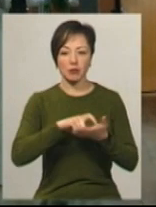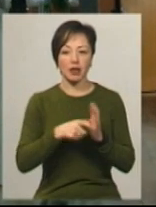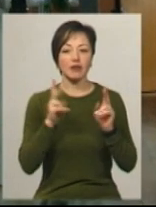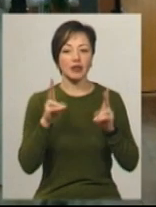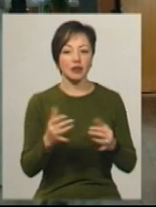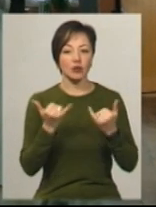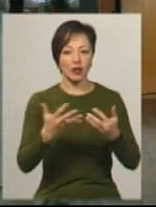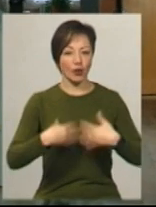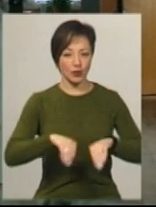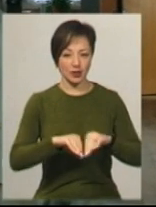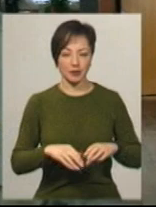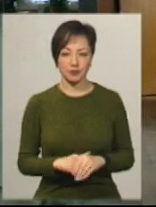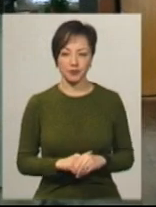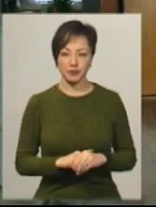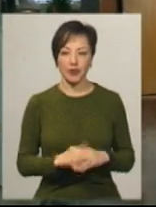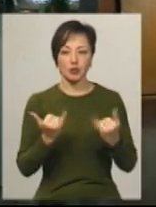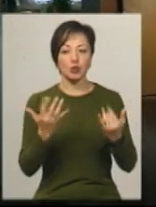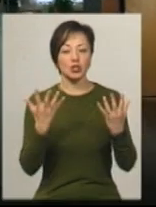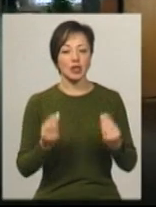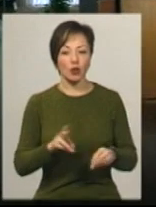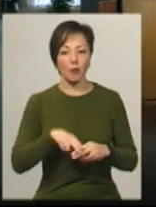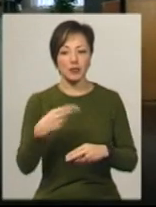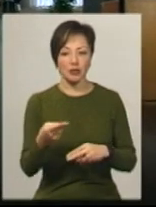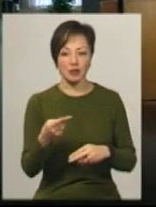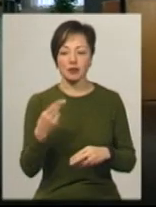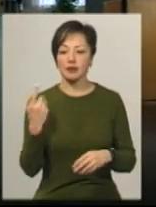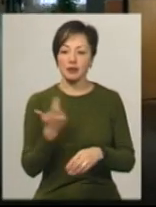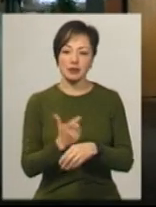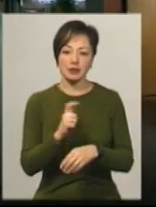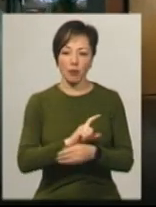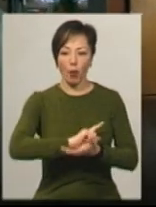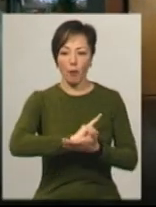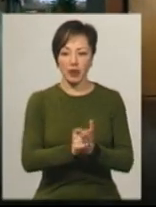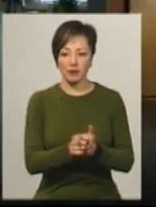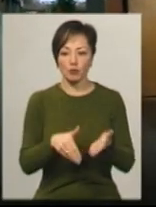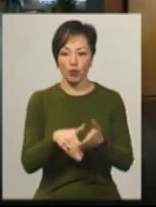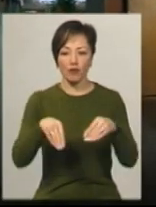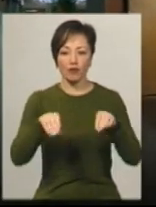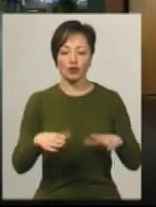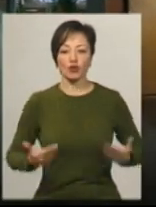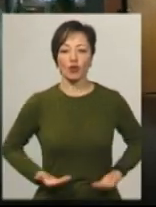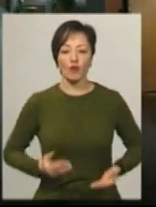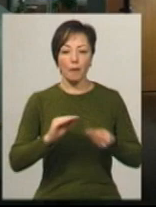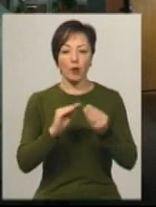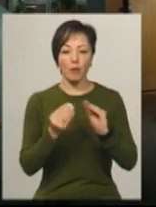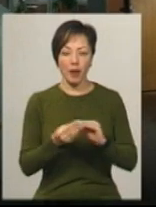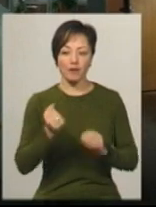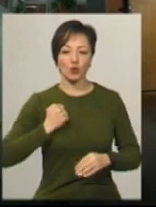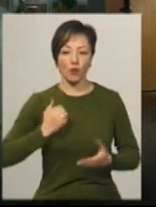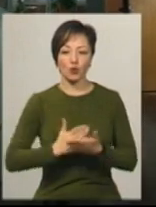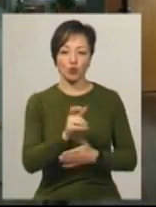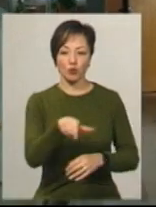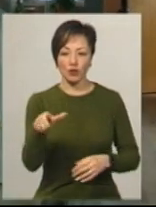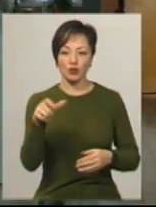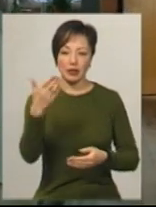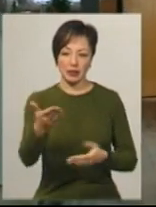квартиру для родини. На сьогоднішній компенсація – один із самих оперативних способів вирішення житлових проблем військовослужбовців